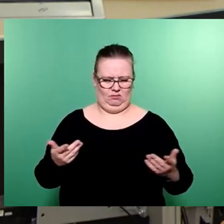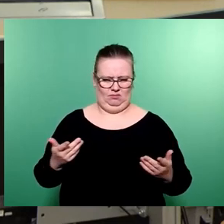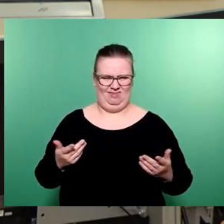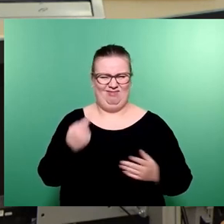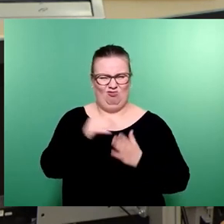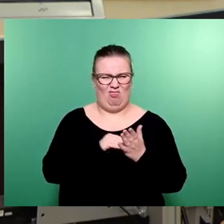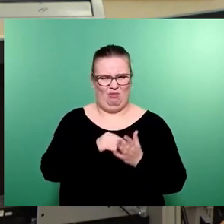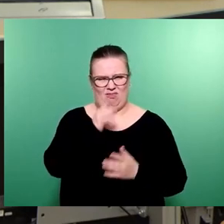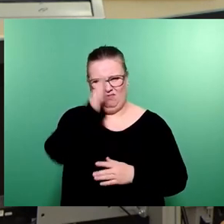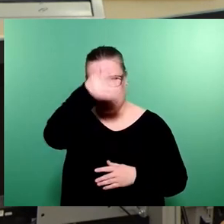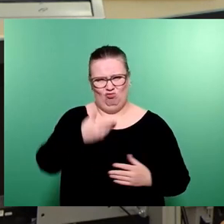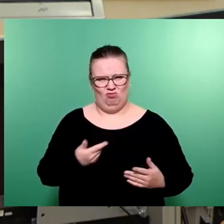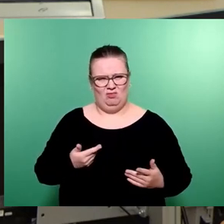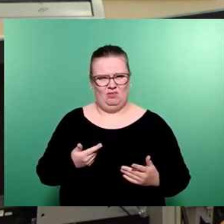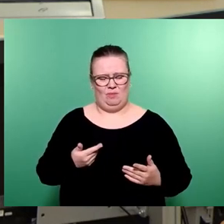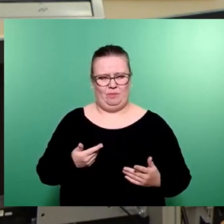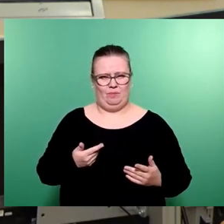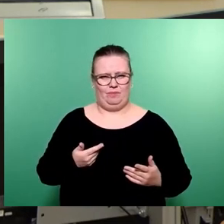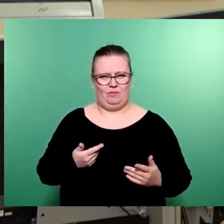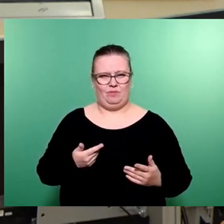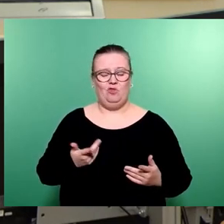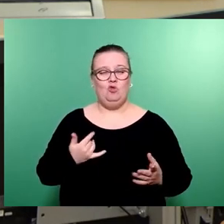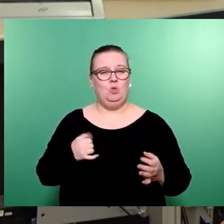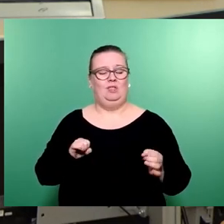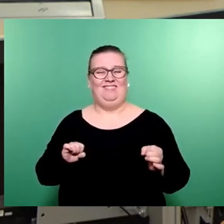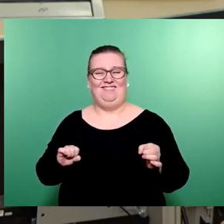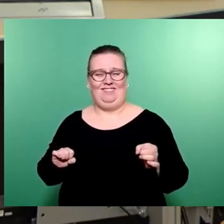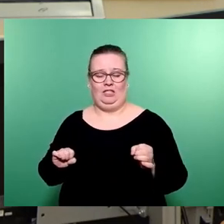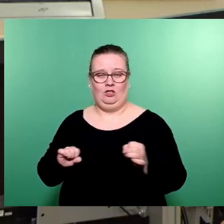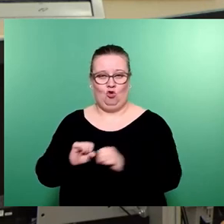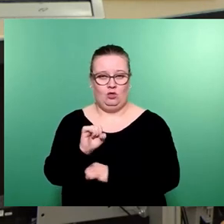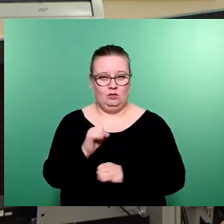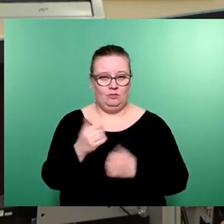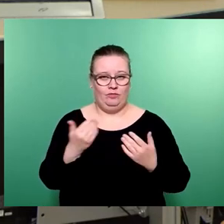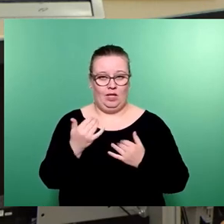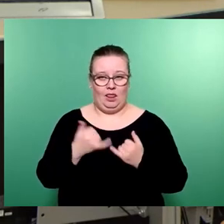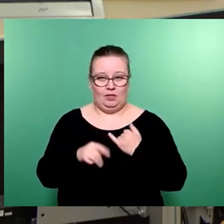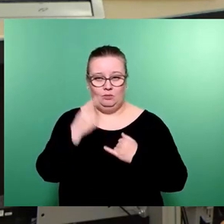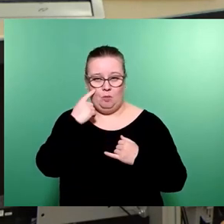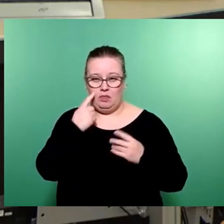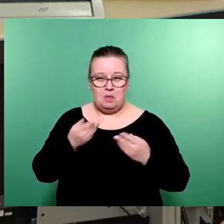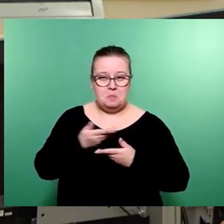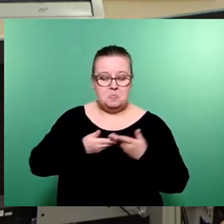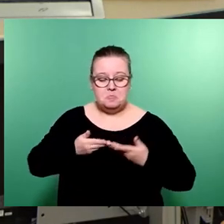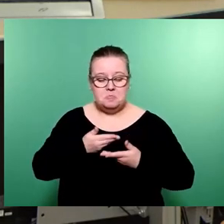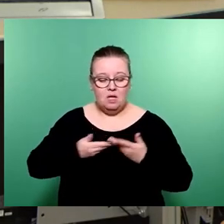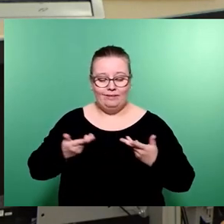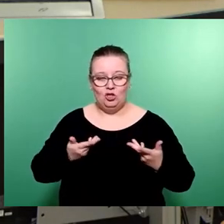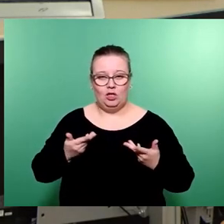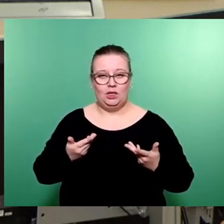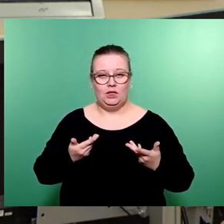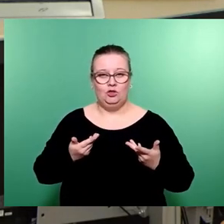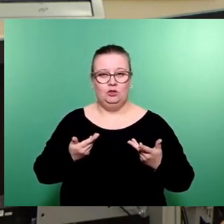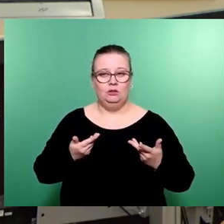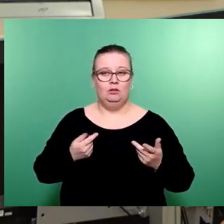geschrieben haben. Und dann wird sozusagen trotzdem noch, wenn man wahrscheinlich das im letzten Moment ausgehandelt hat, wird einfach